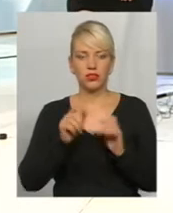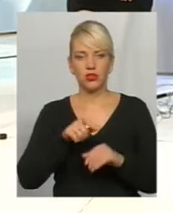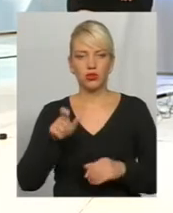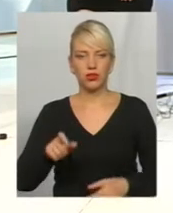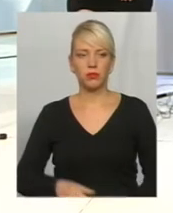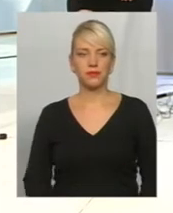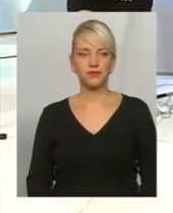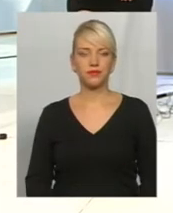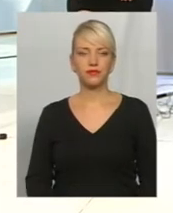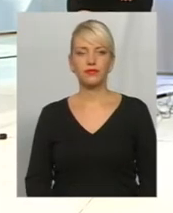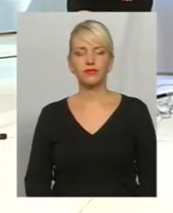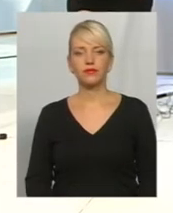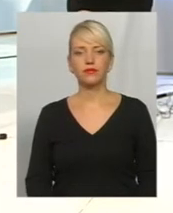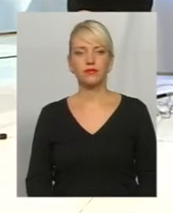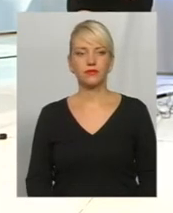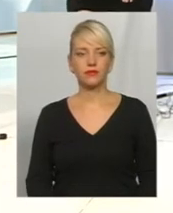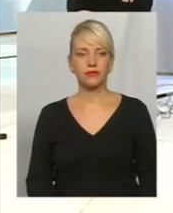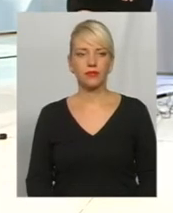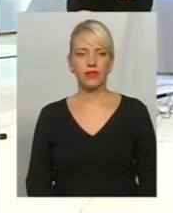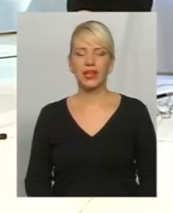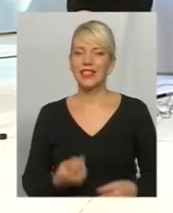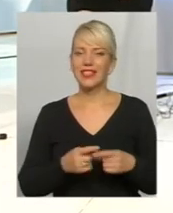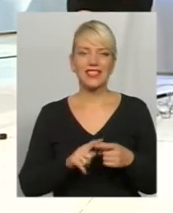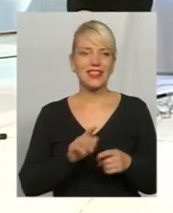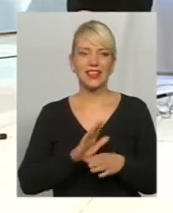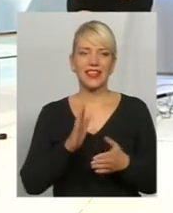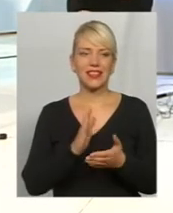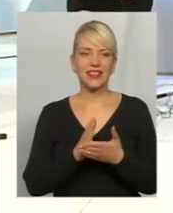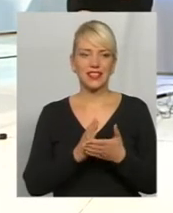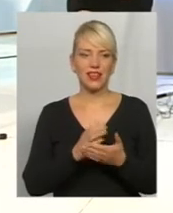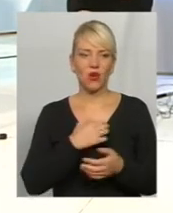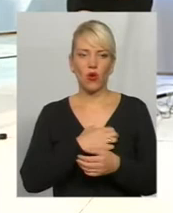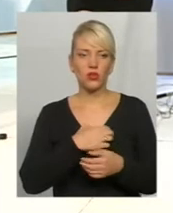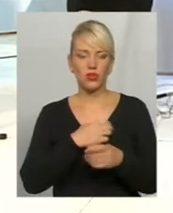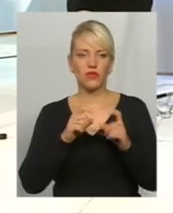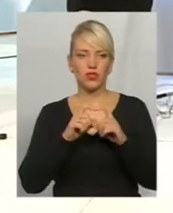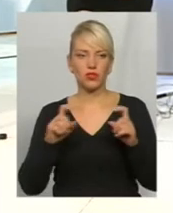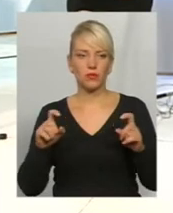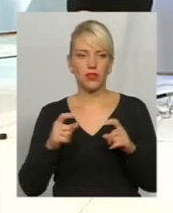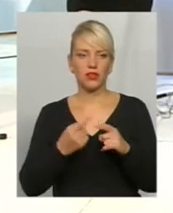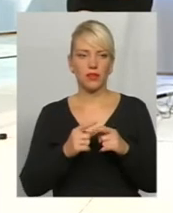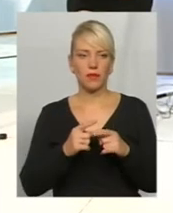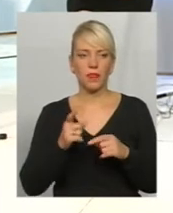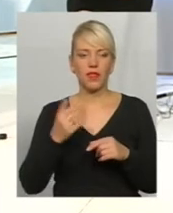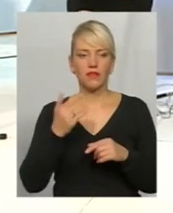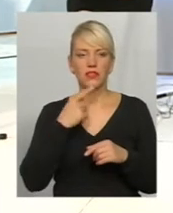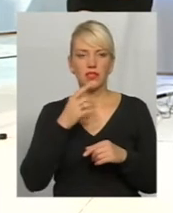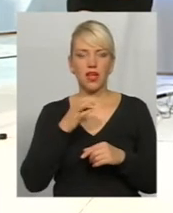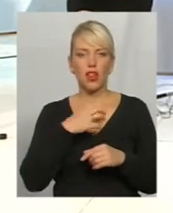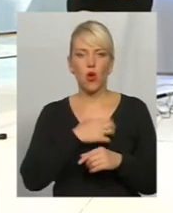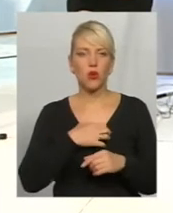Дякую. Пані Рослава, це не є основний суб'єкт. Один із основних ви сказали.